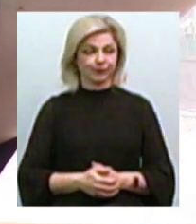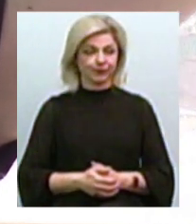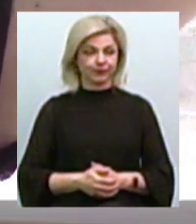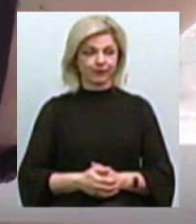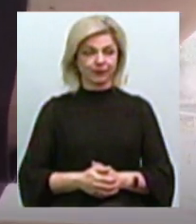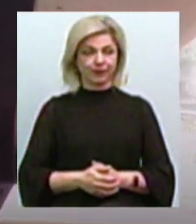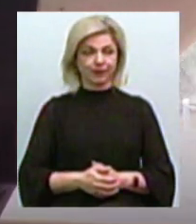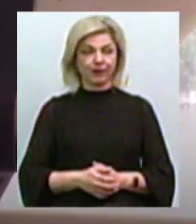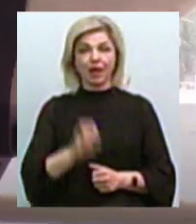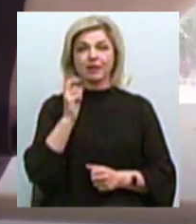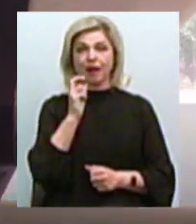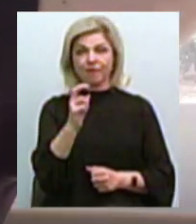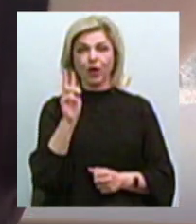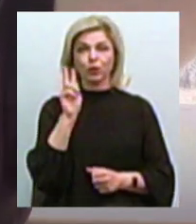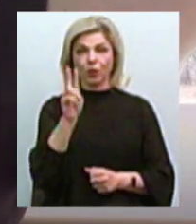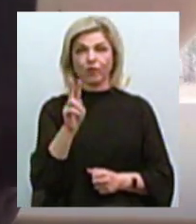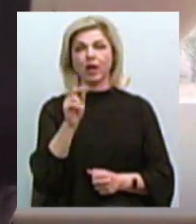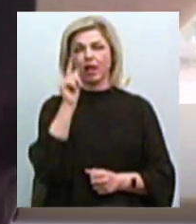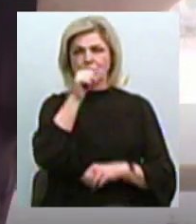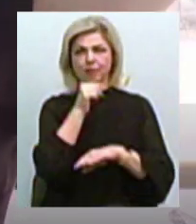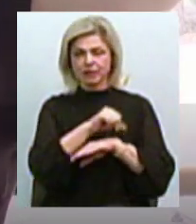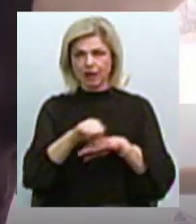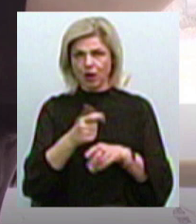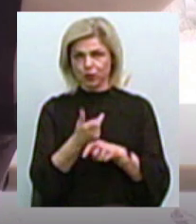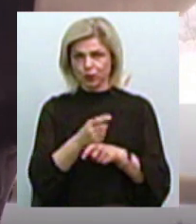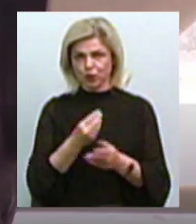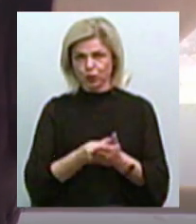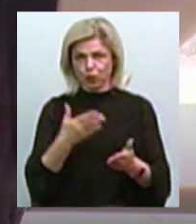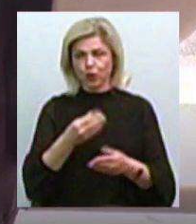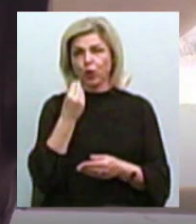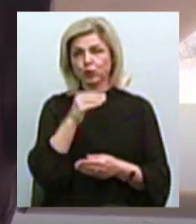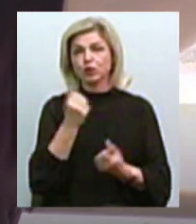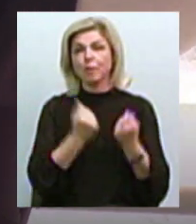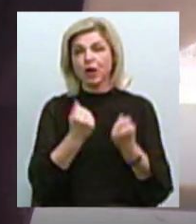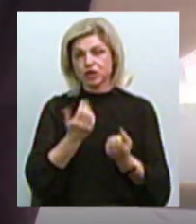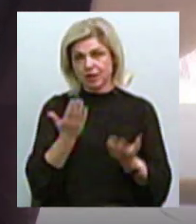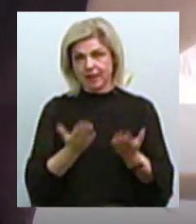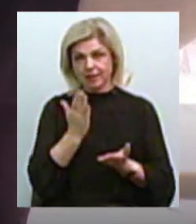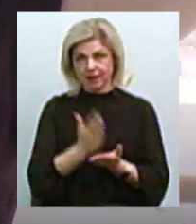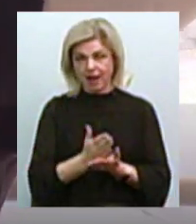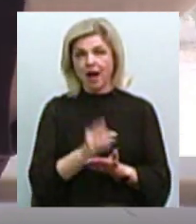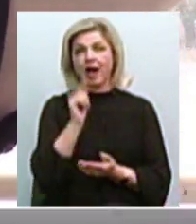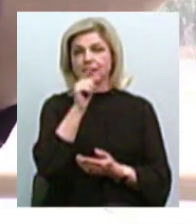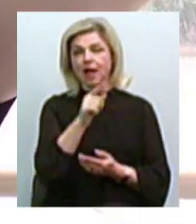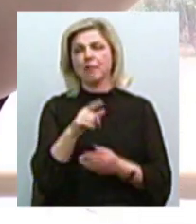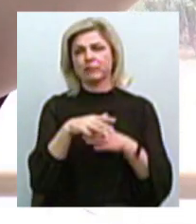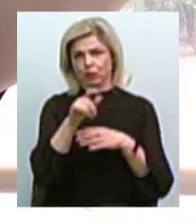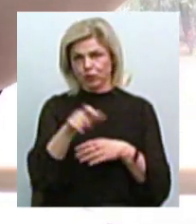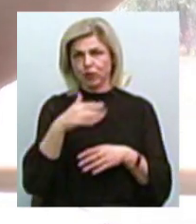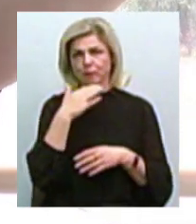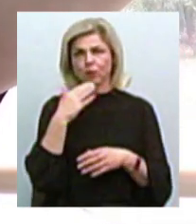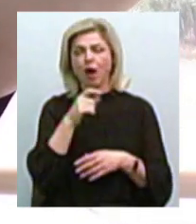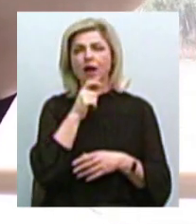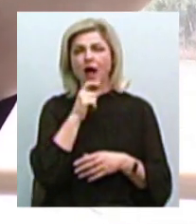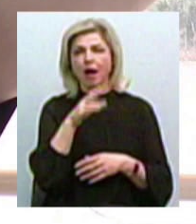В трамваях та тролейбусах там пересуватись дуже дорого, простіше машиною, якщо є. І там одна маса пасажирів – це араби,